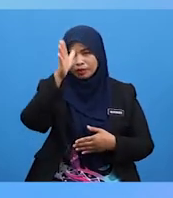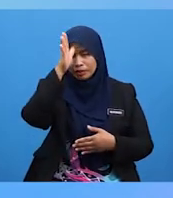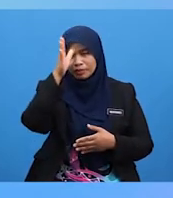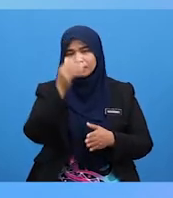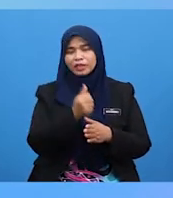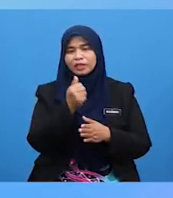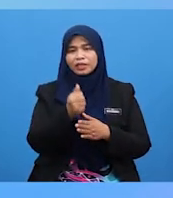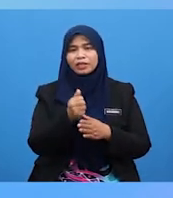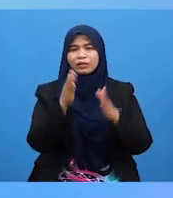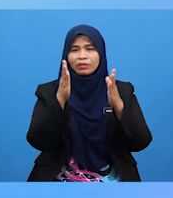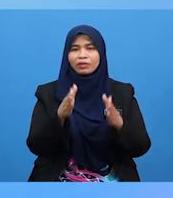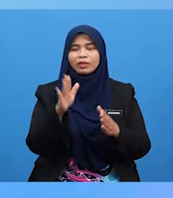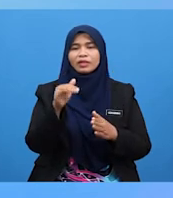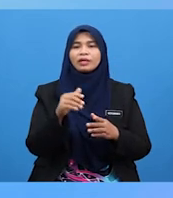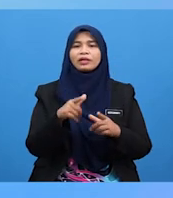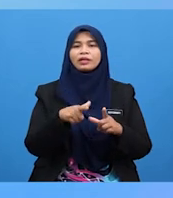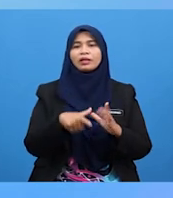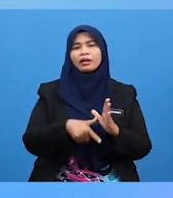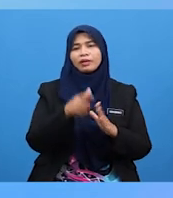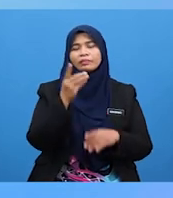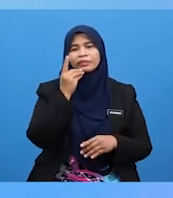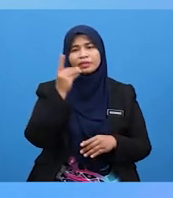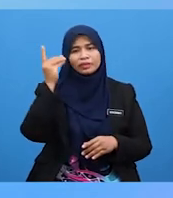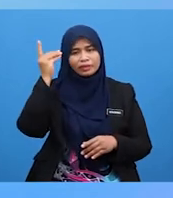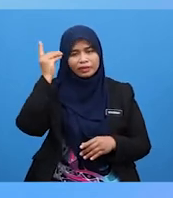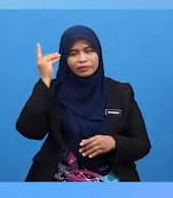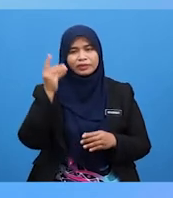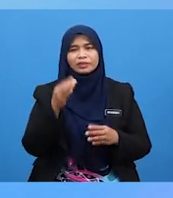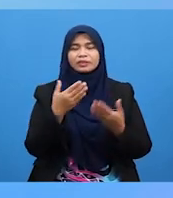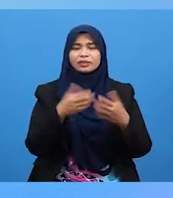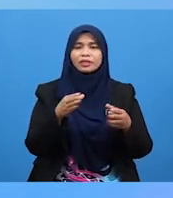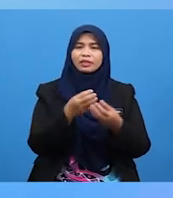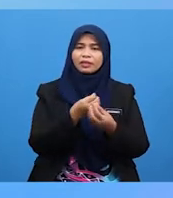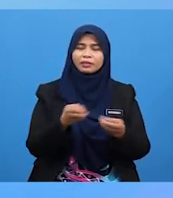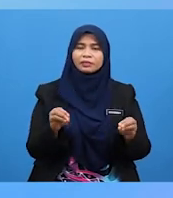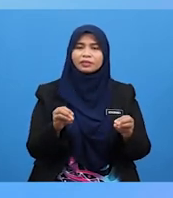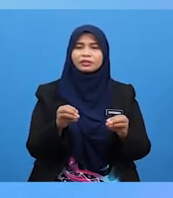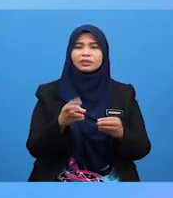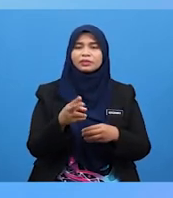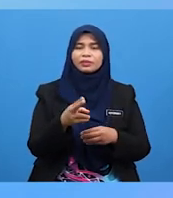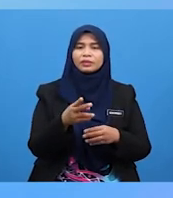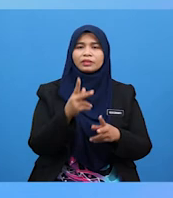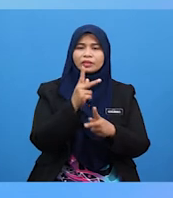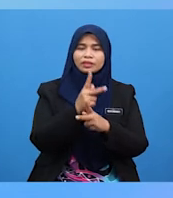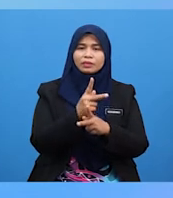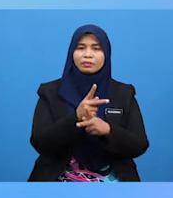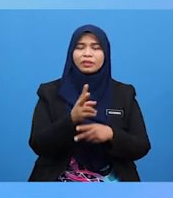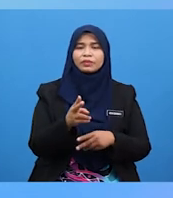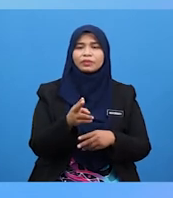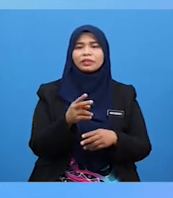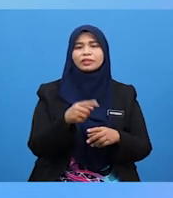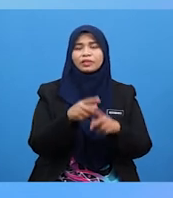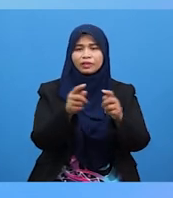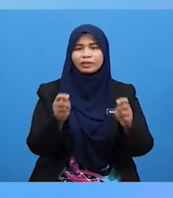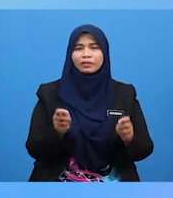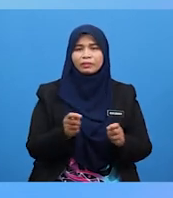Atau Orang Yang Lebih Dewasa Setelah Selesai Menggunting Simpan Gunting